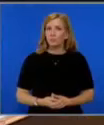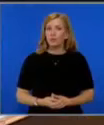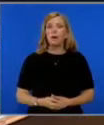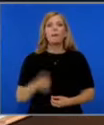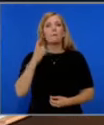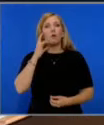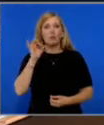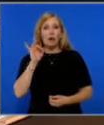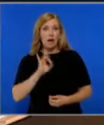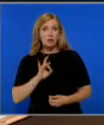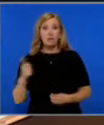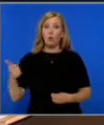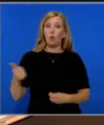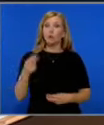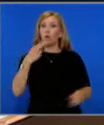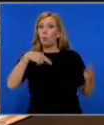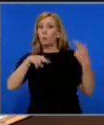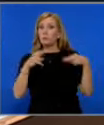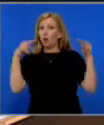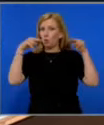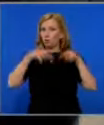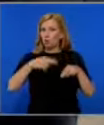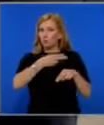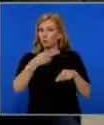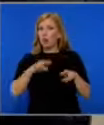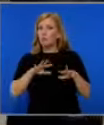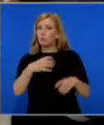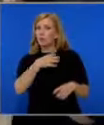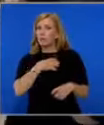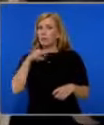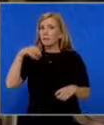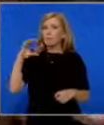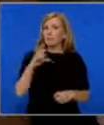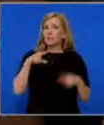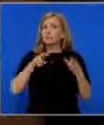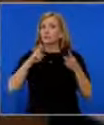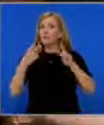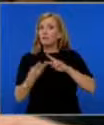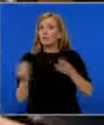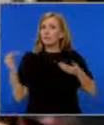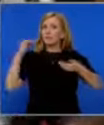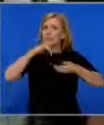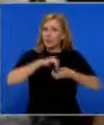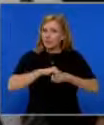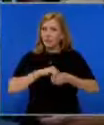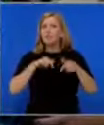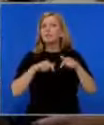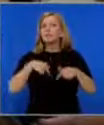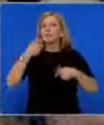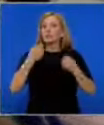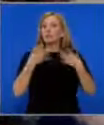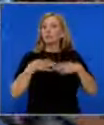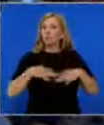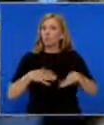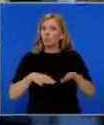Бойко Рашков оглави комисията за контрол на службите. Според ГЕРБ и ДПС, реформата е изливането на спецслужбите, след като се